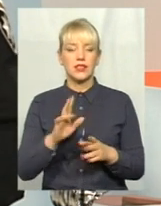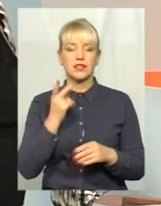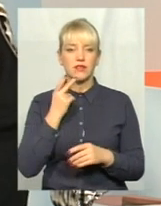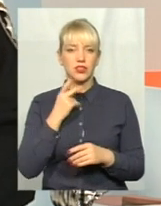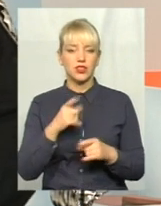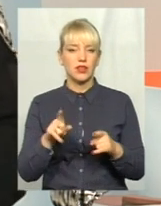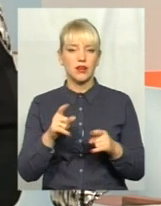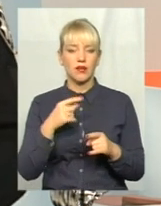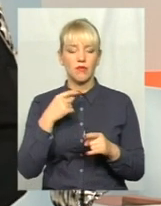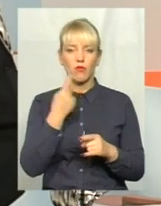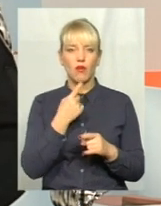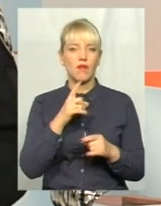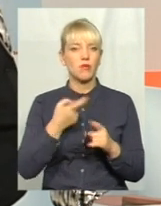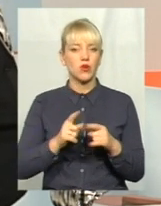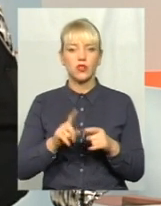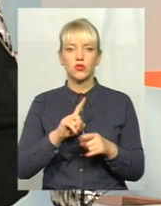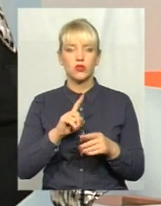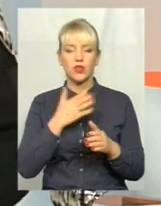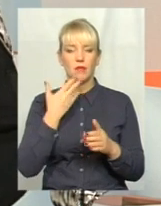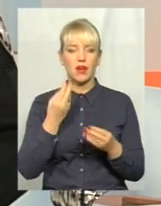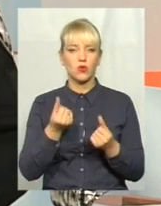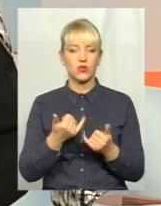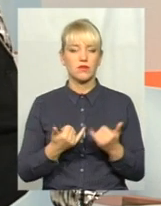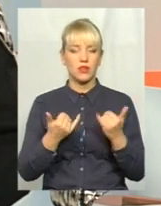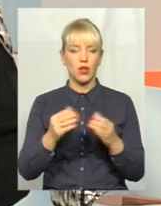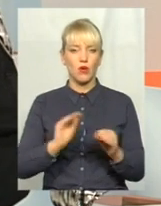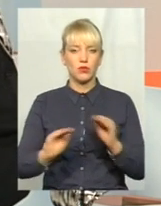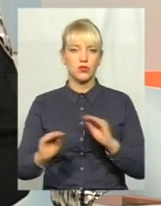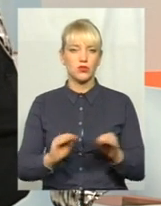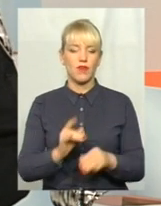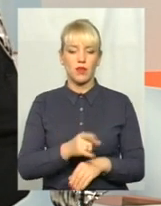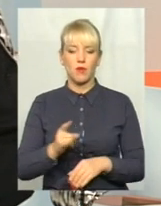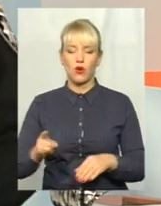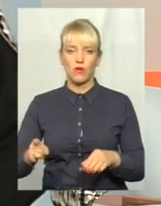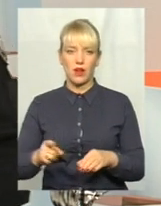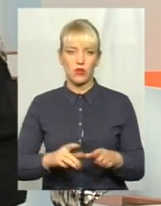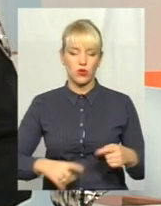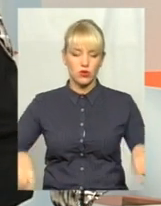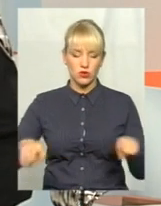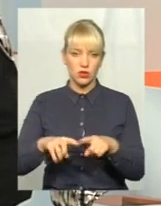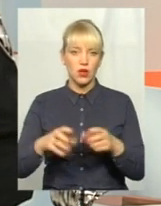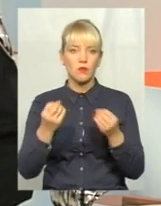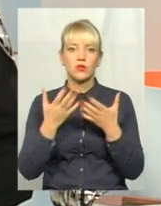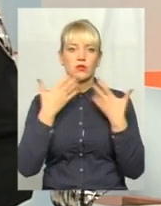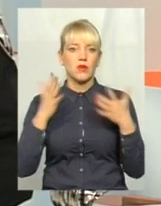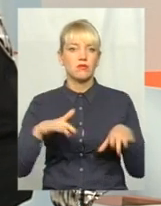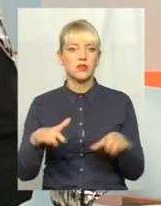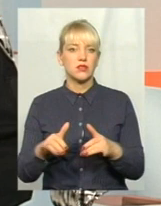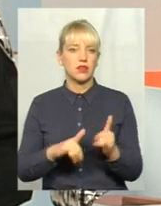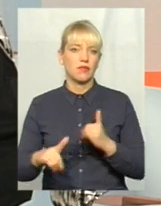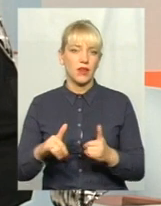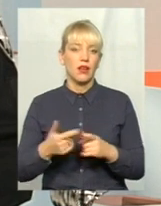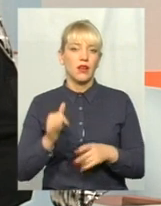облаштування самої паркувальної зони, дуже часто немає місця для облаштування паркувальної зони. Тобто